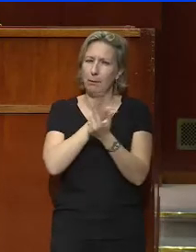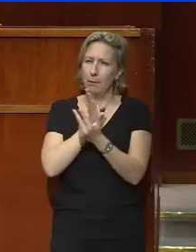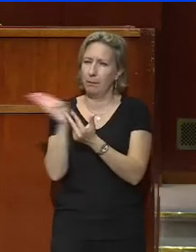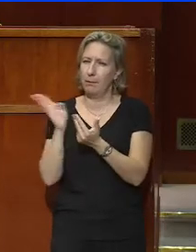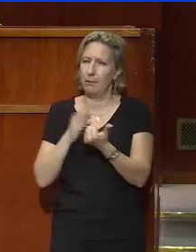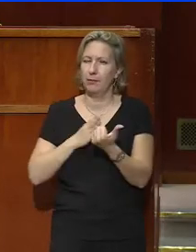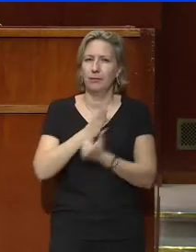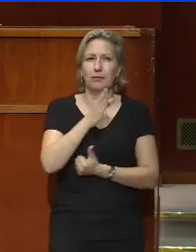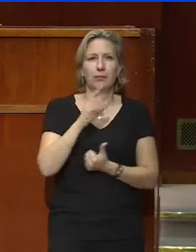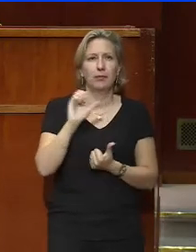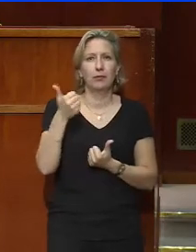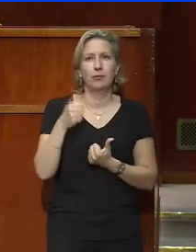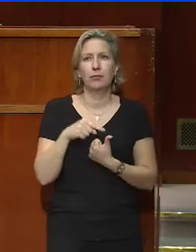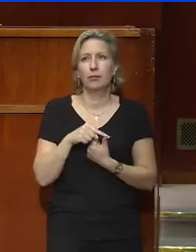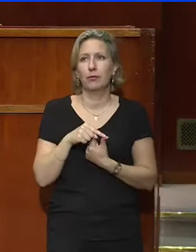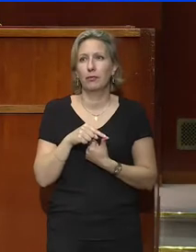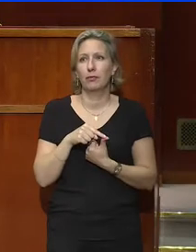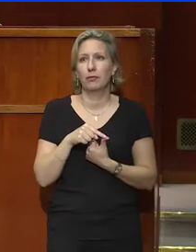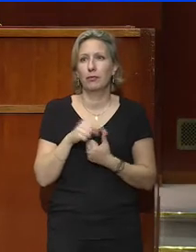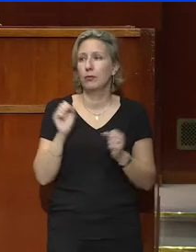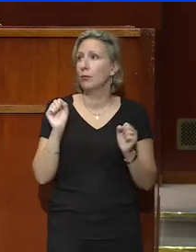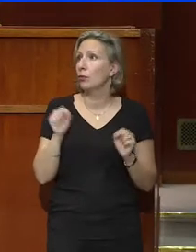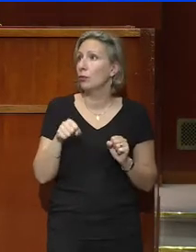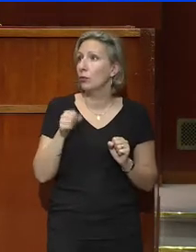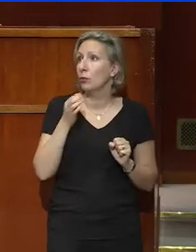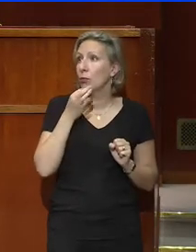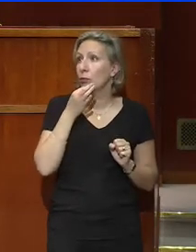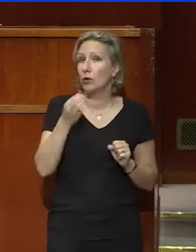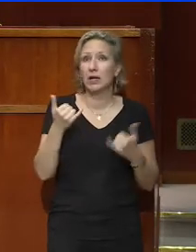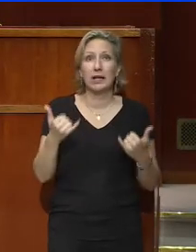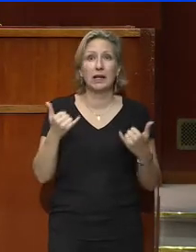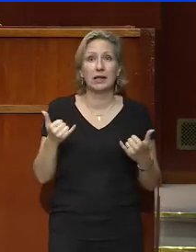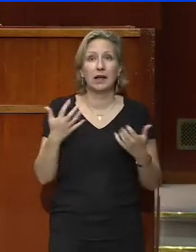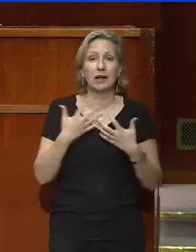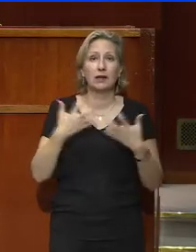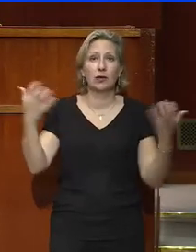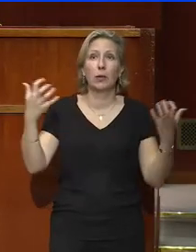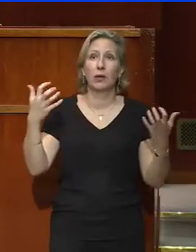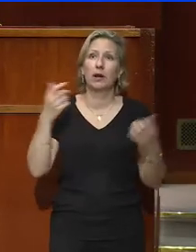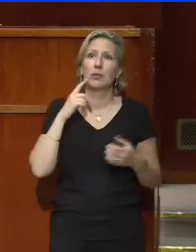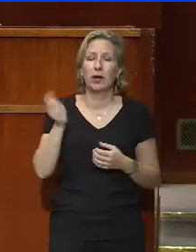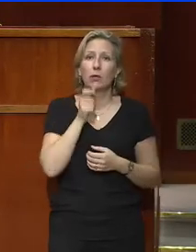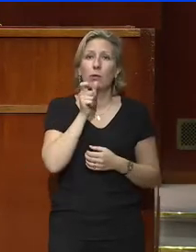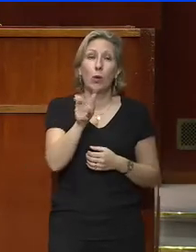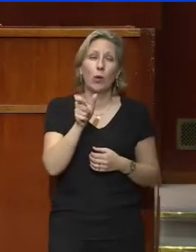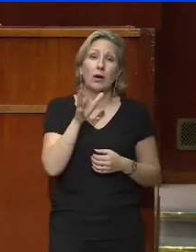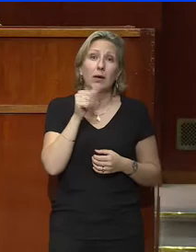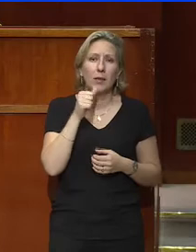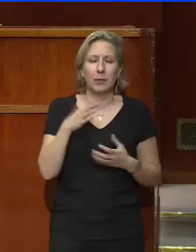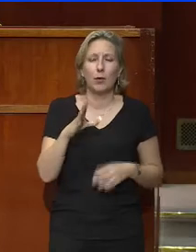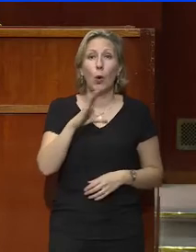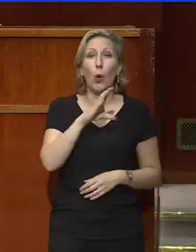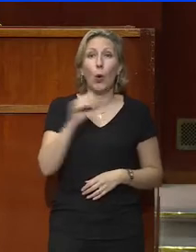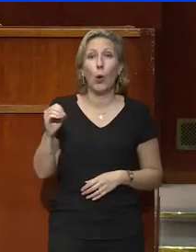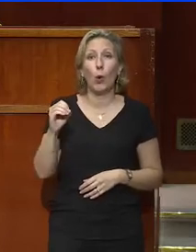je peux le dire dans un hémicycle construit par Auguste Perret, même si je n'aime pas le mot, la co